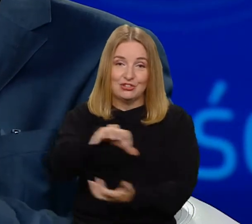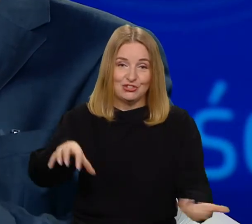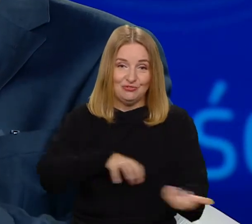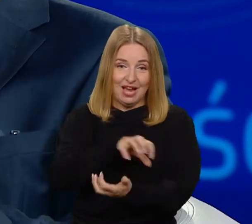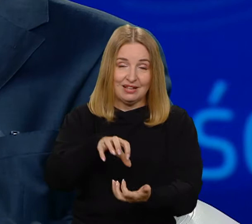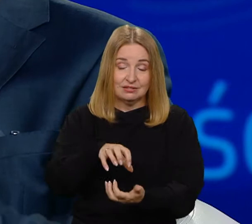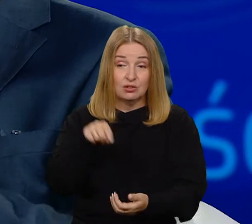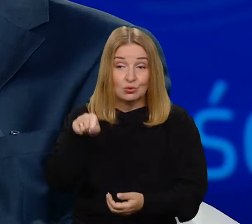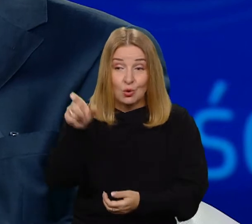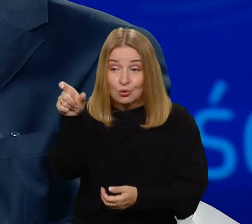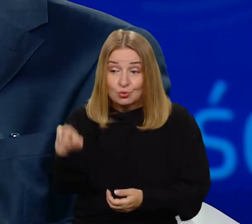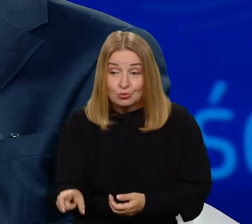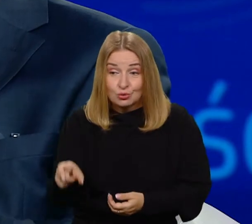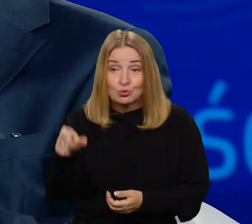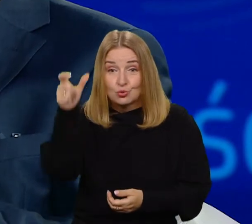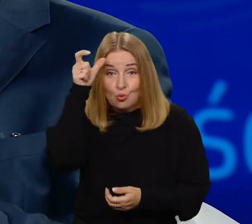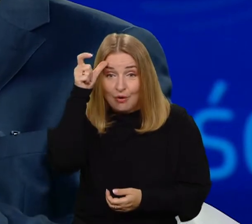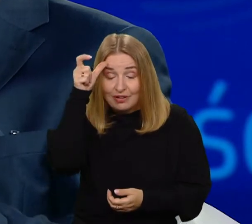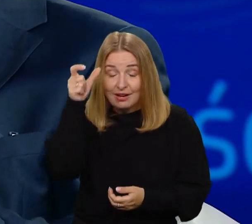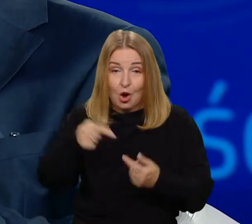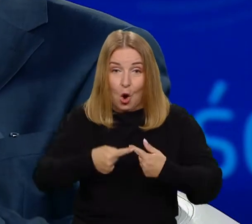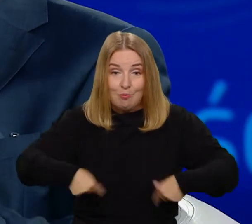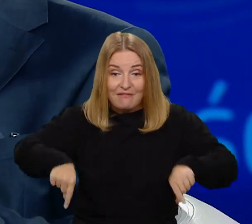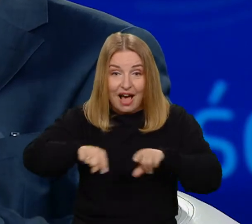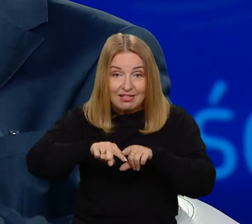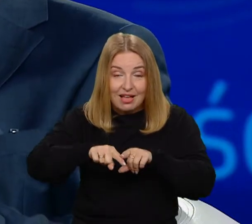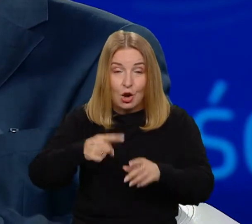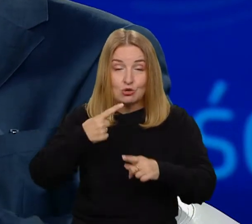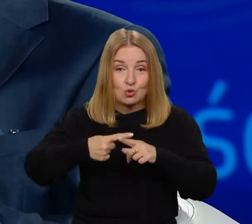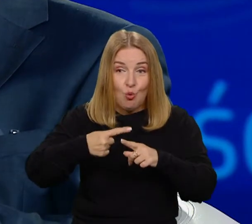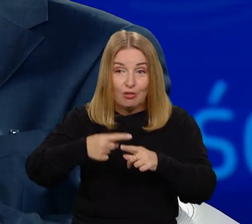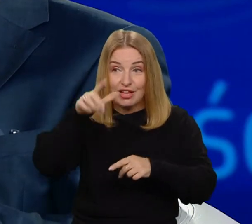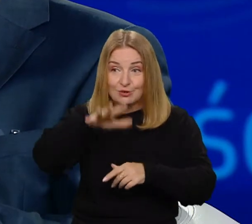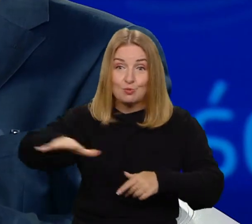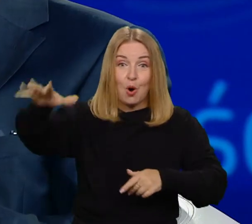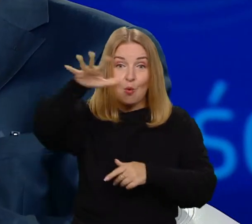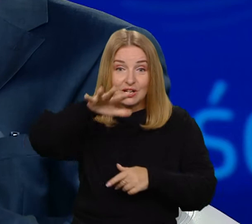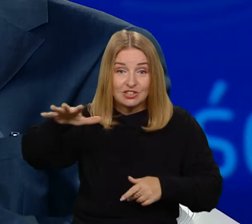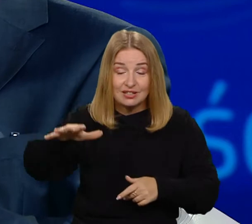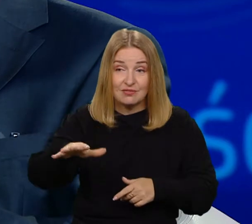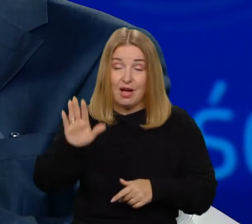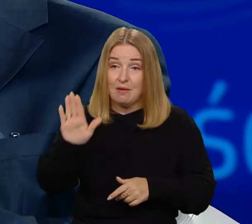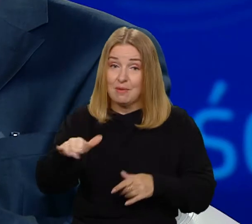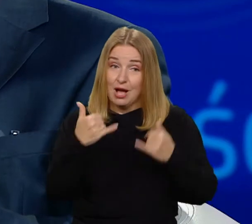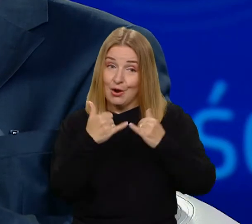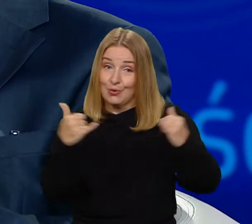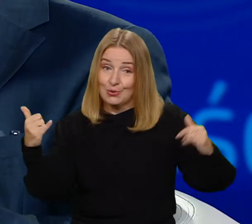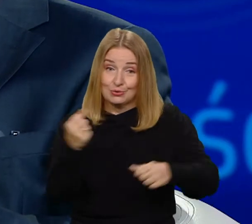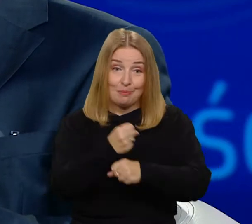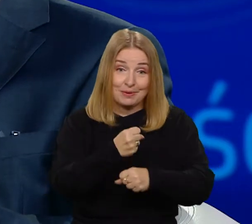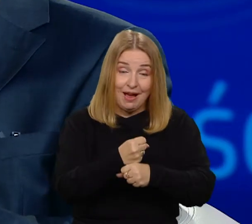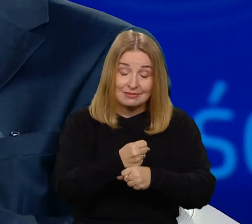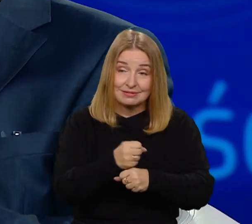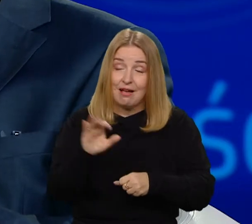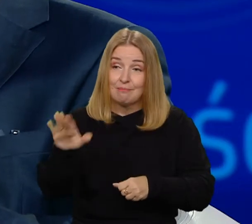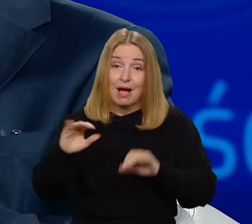Człowiek, który jest obywatelem, który jest członkiem społeczeństwa, który pełni różnorodne funkcje społeczne i do tego